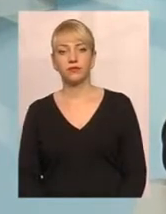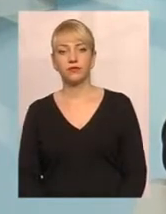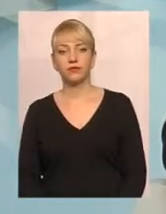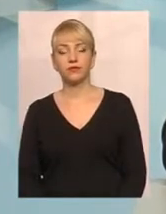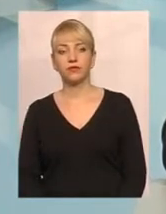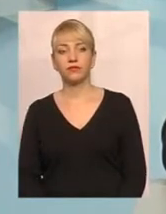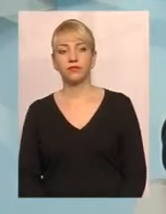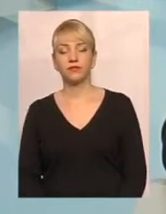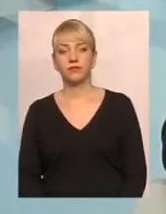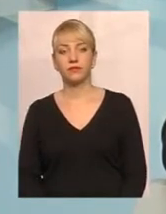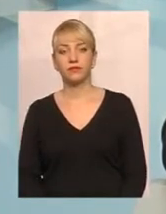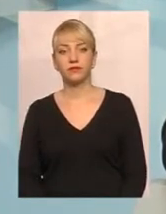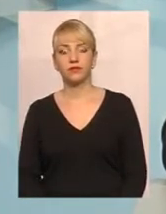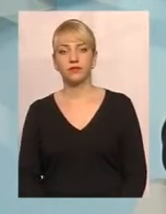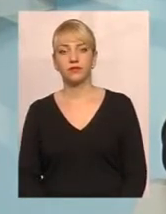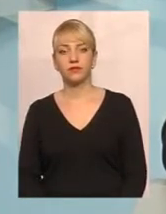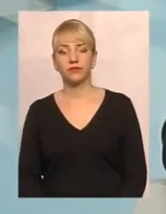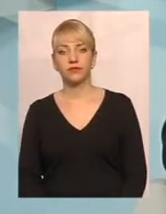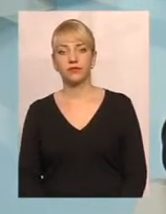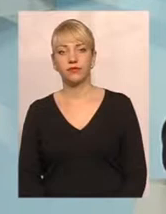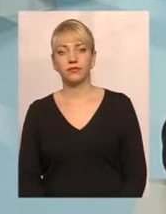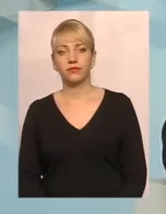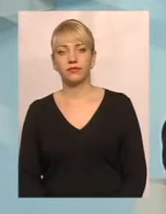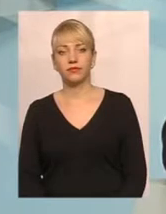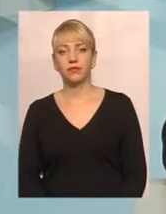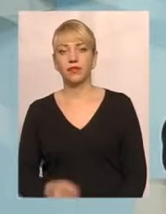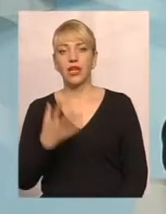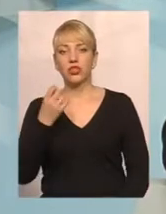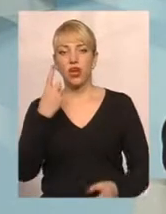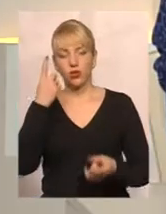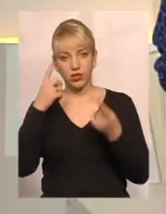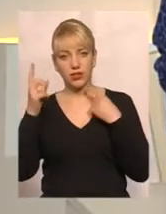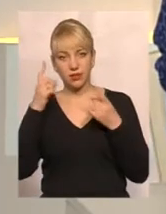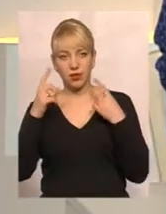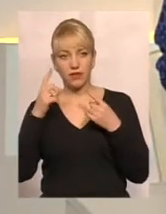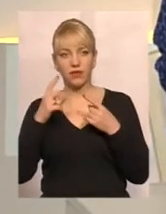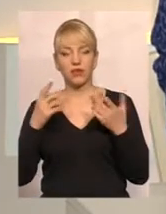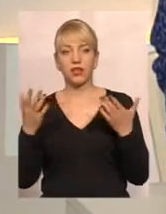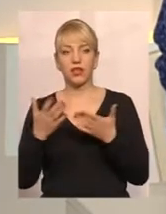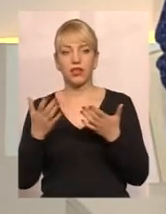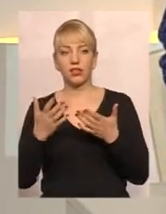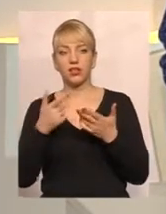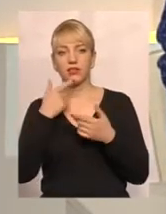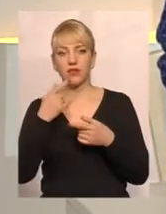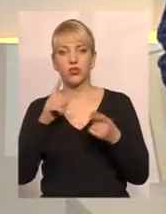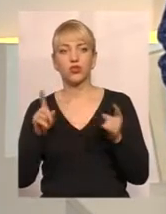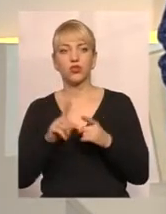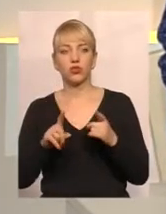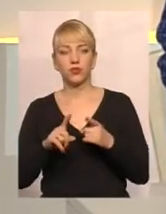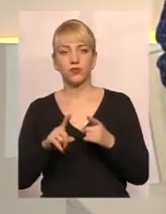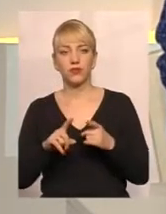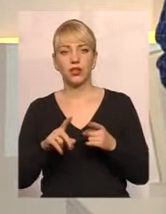Дякую за відповідь. Ще один з міфів, який стверджує, що